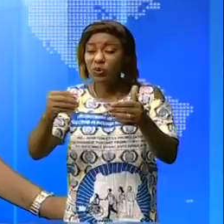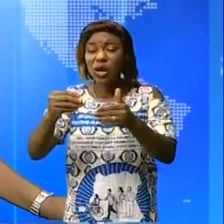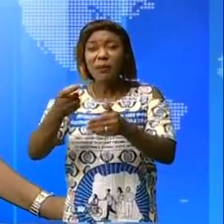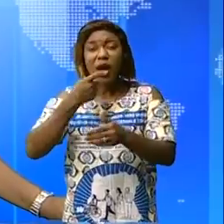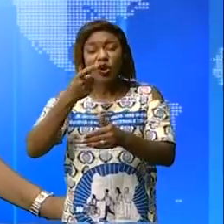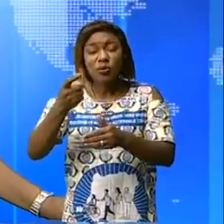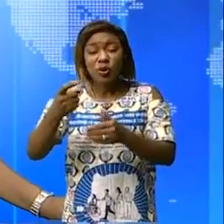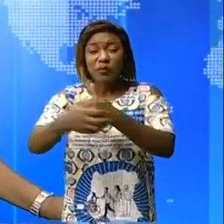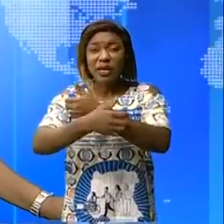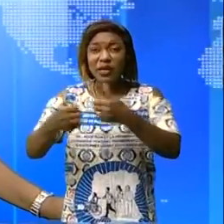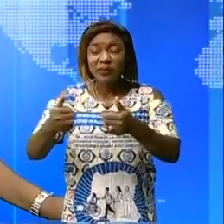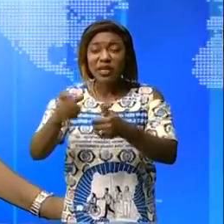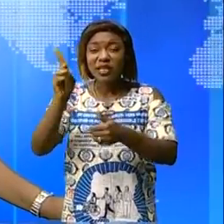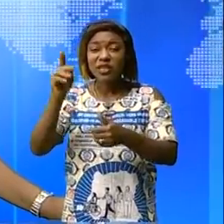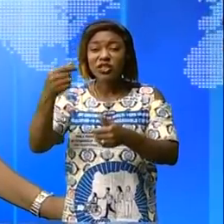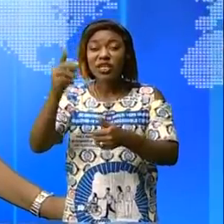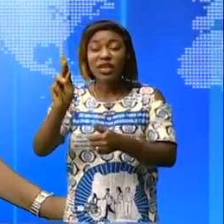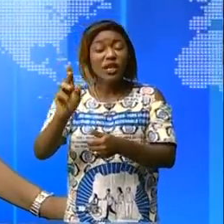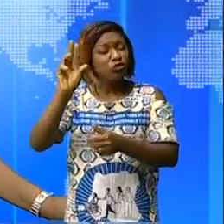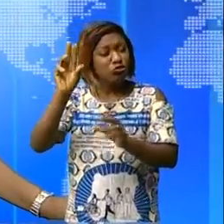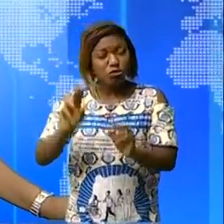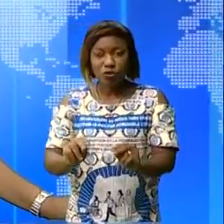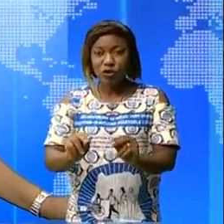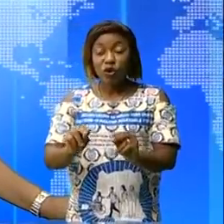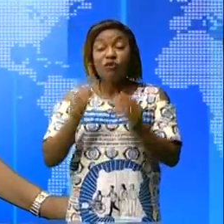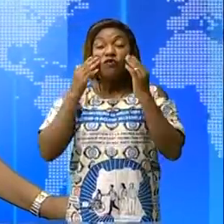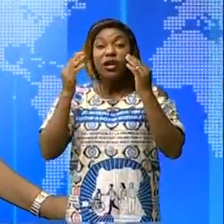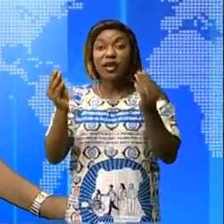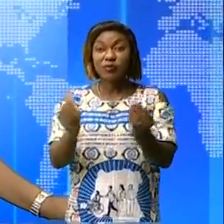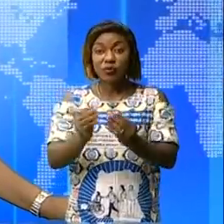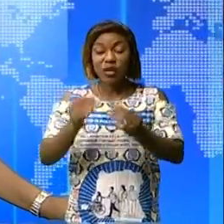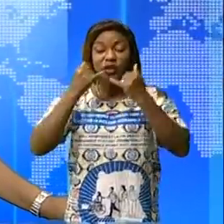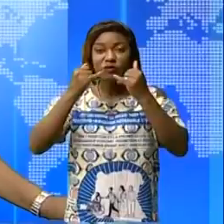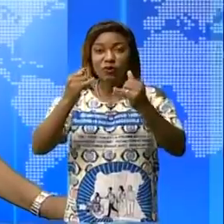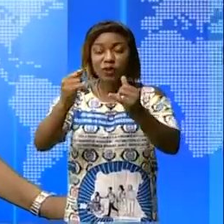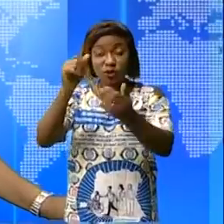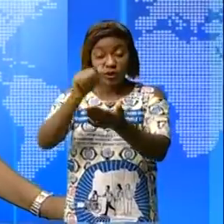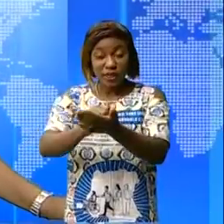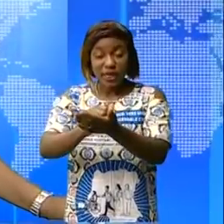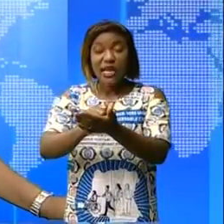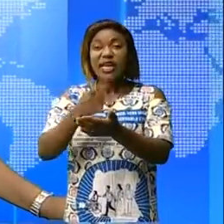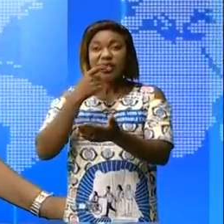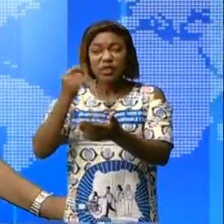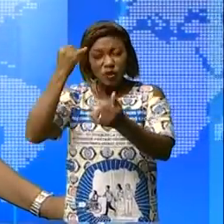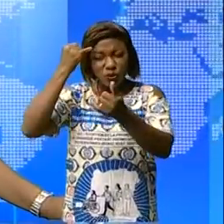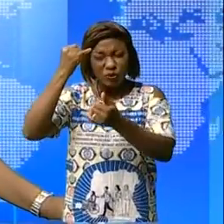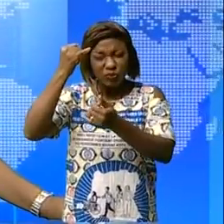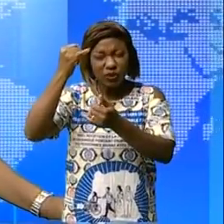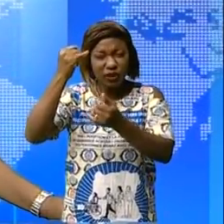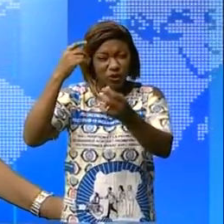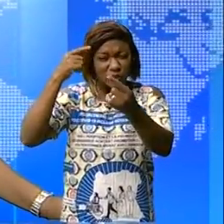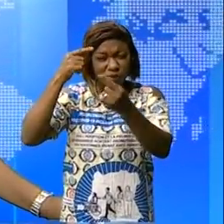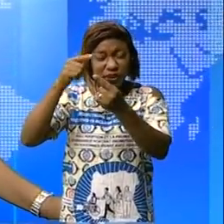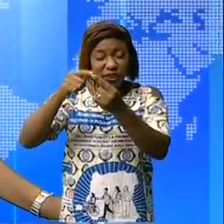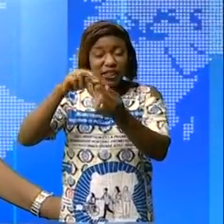par ces personnes de mauvaise foi à la lecture des dites informations il ressort que l'objectif poursuivi est de